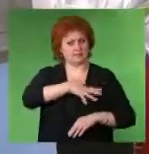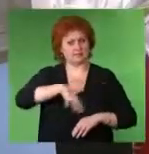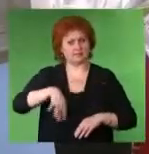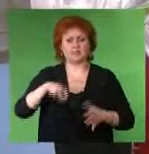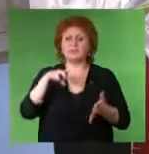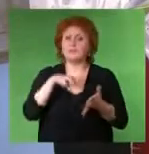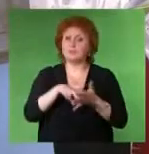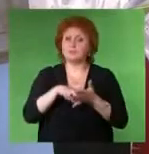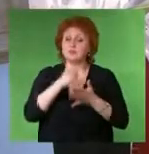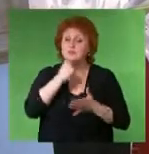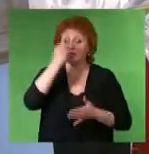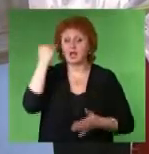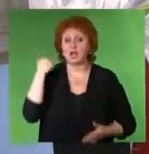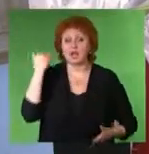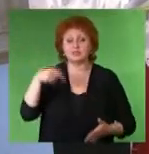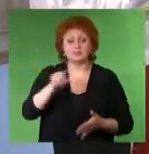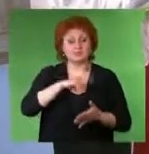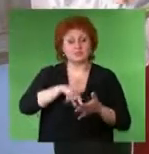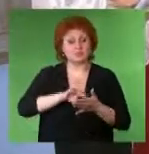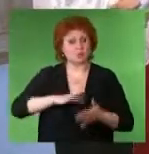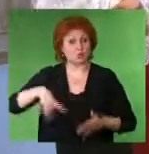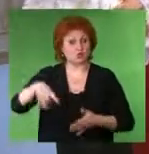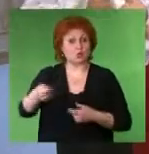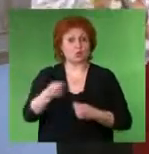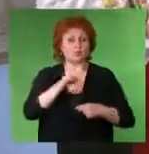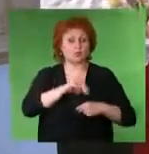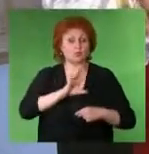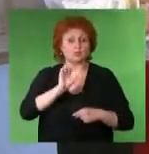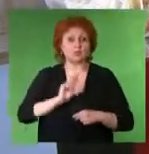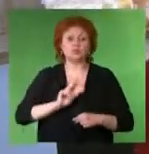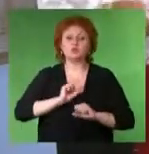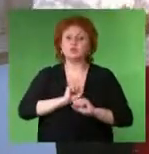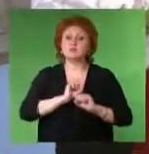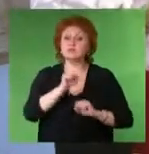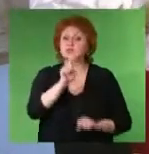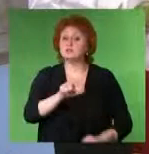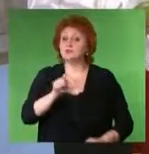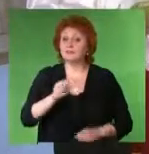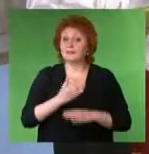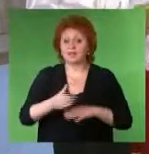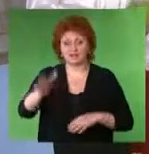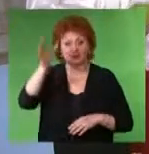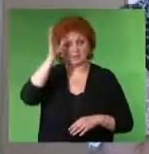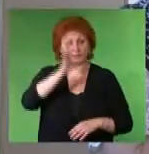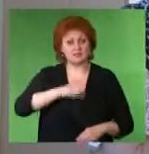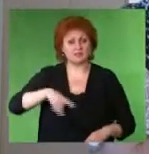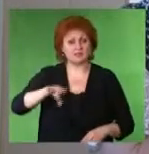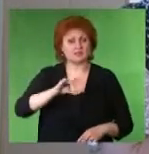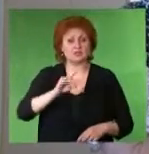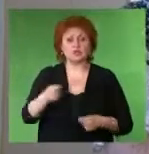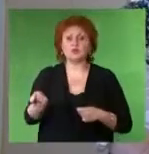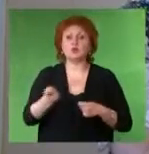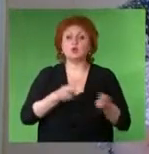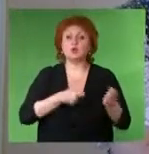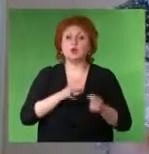благодарственными письмами администрацию города и района Управление труда и соцзащиты населения, отдел образования района и